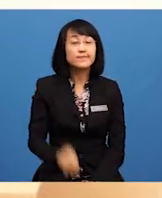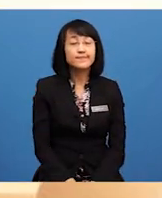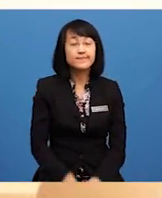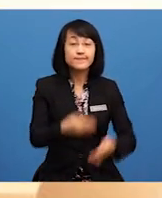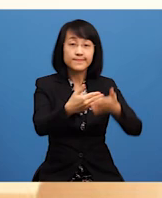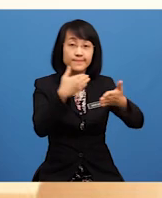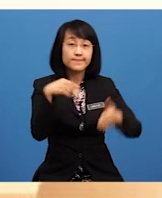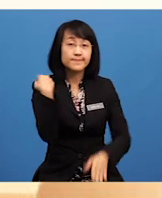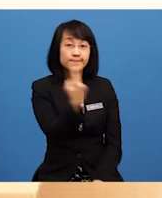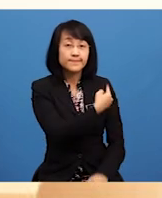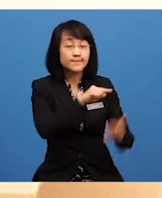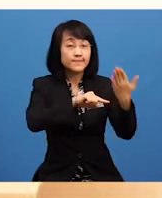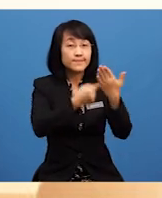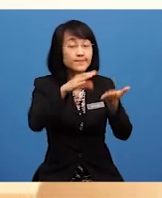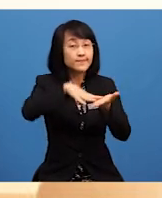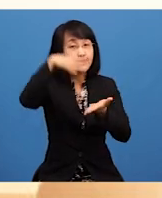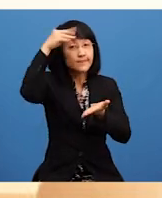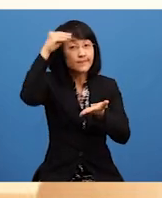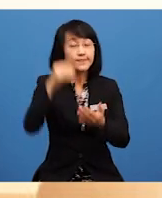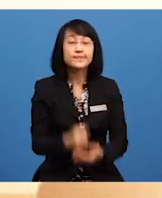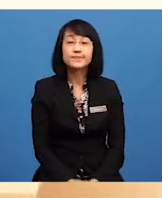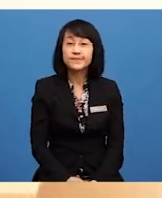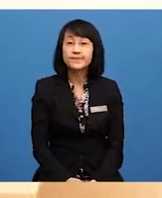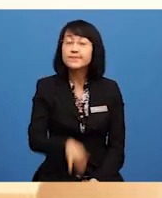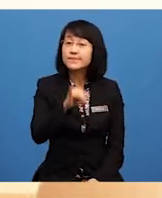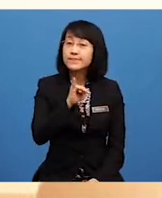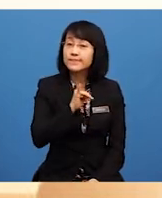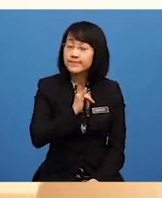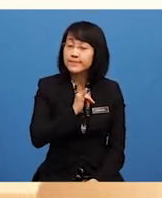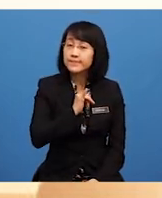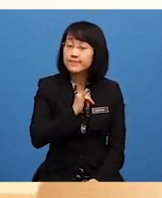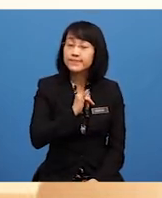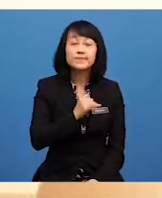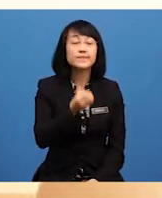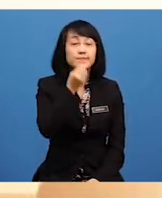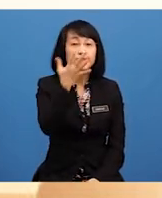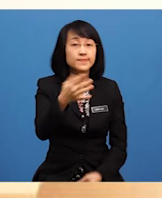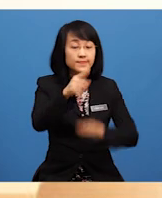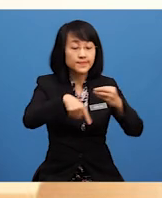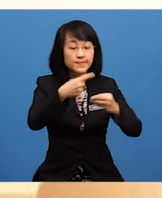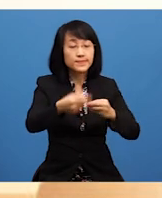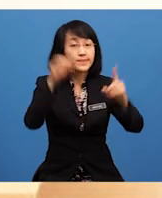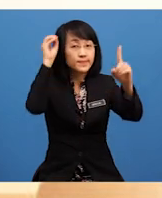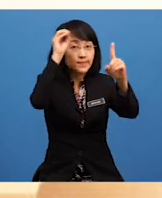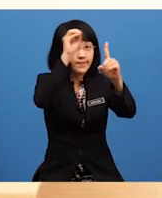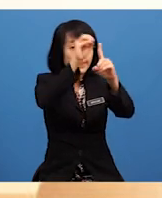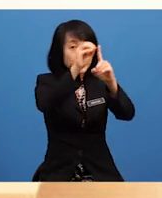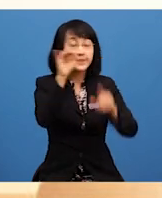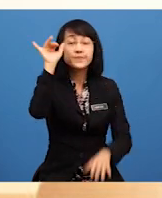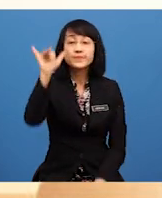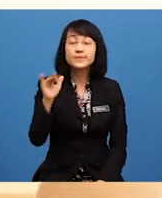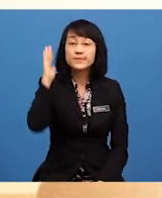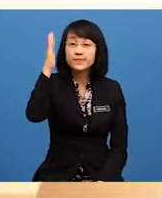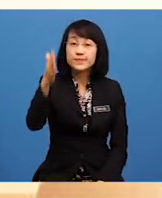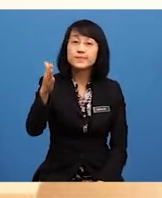Sebelum kita memulakan pembelajaran, ingin saya tekankan tentang objektif yang akan kita